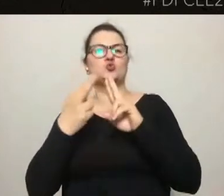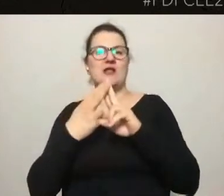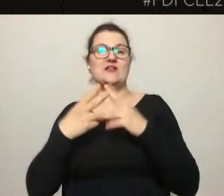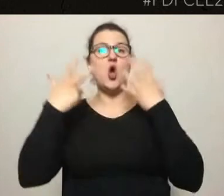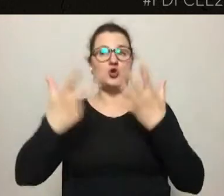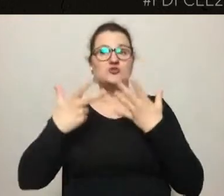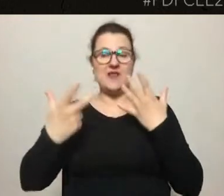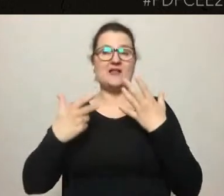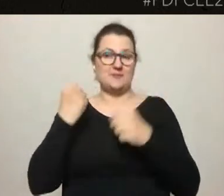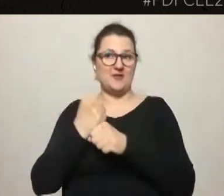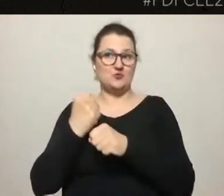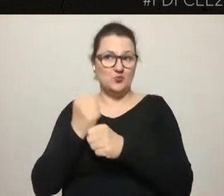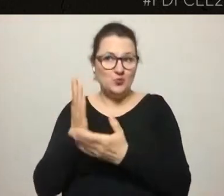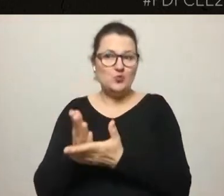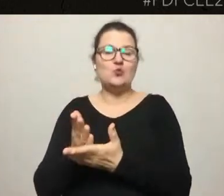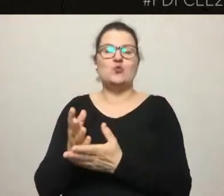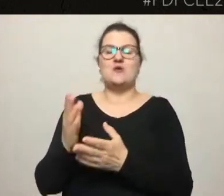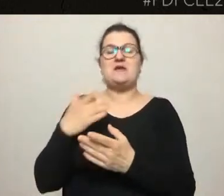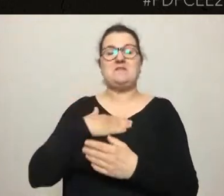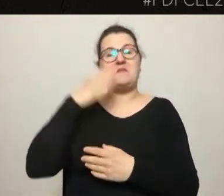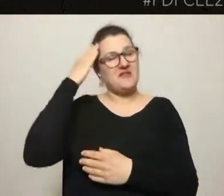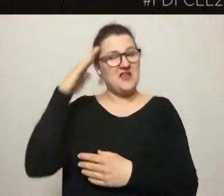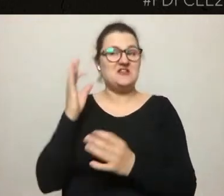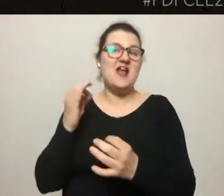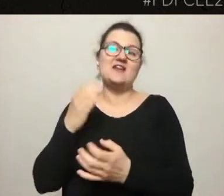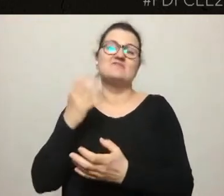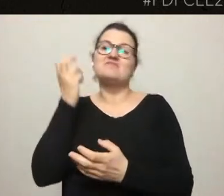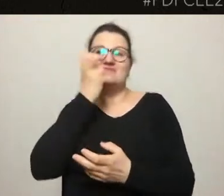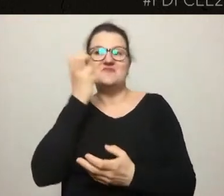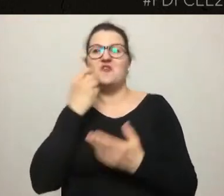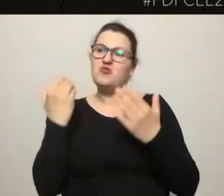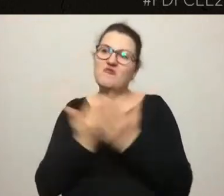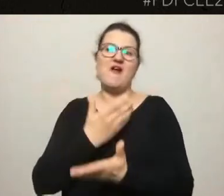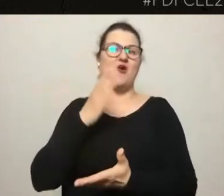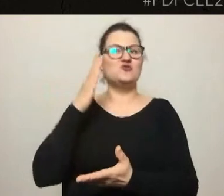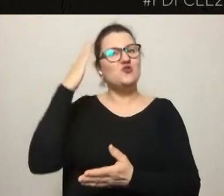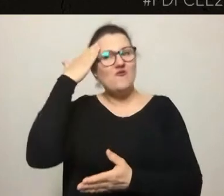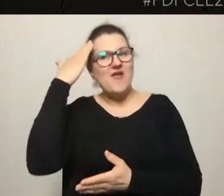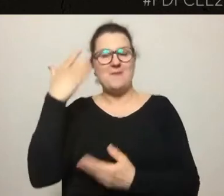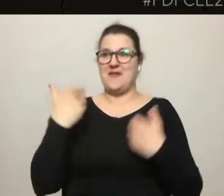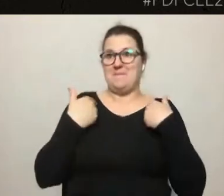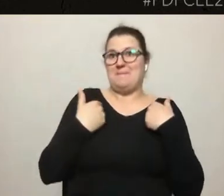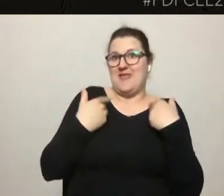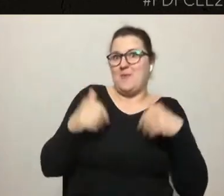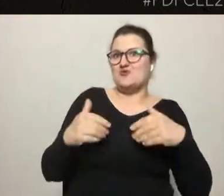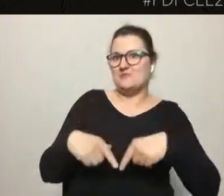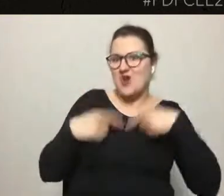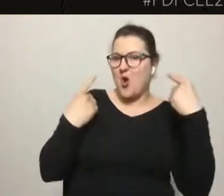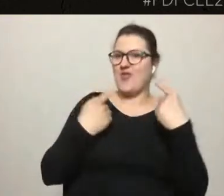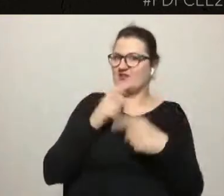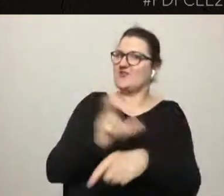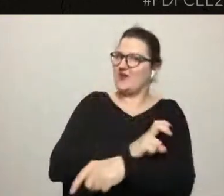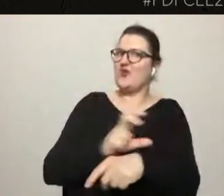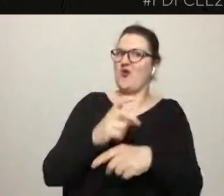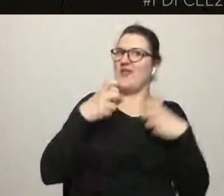dowiemy się czegoś nowego, czegoś, co może mnie osobiście przekona do tego, że technologia online to jest jednak coś, co warto